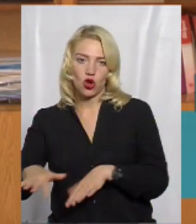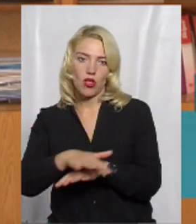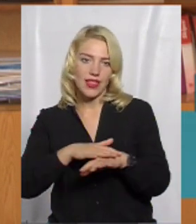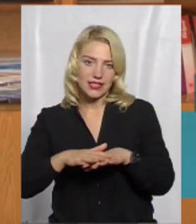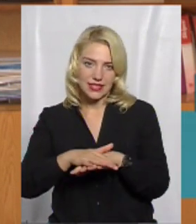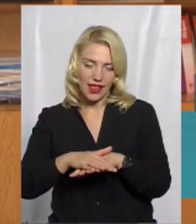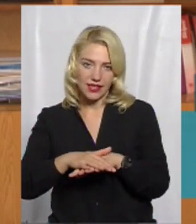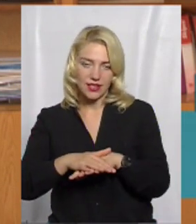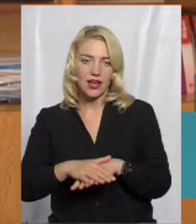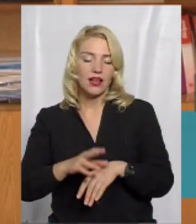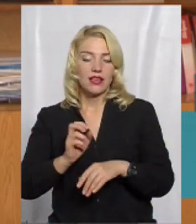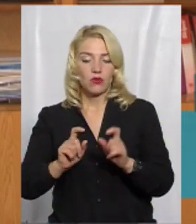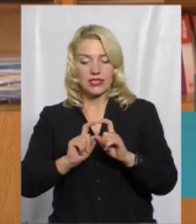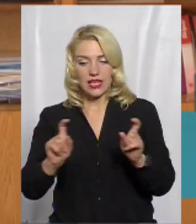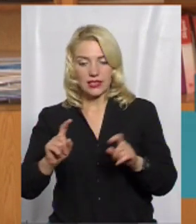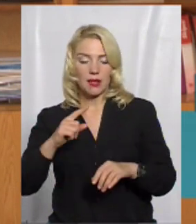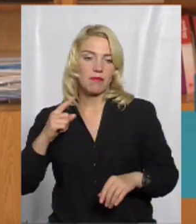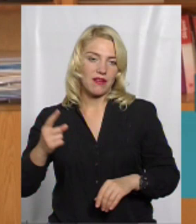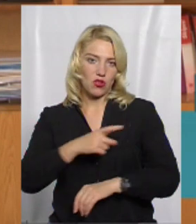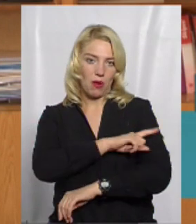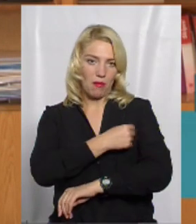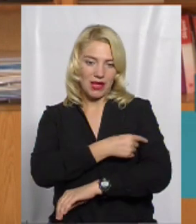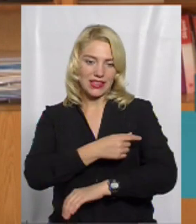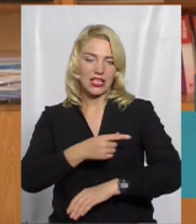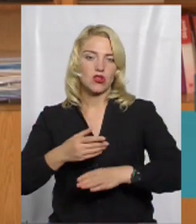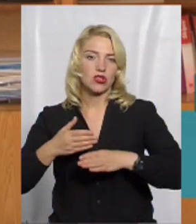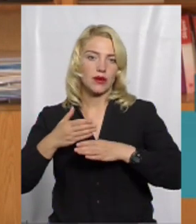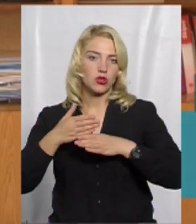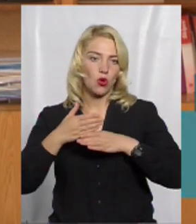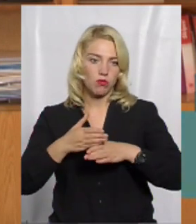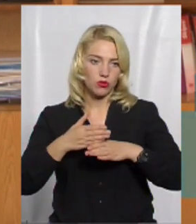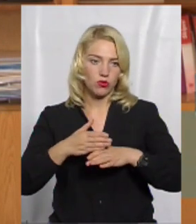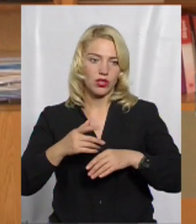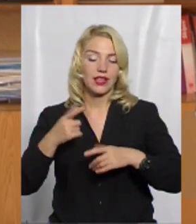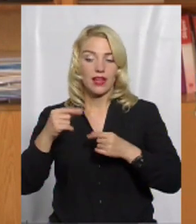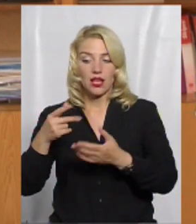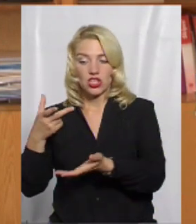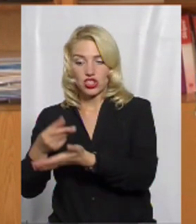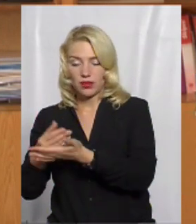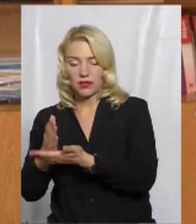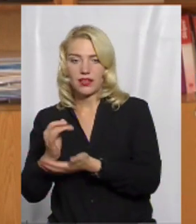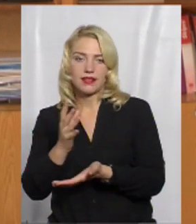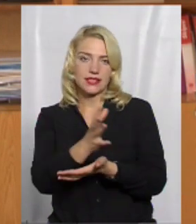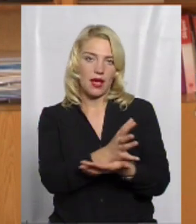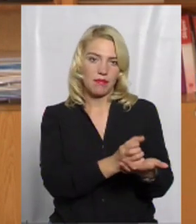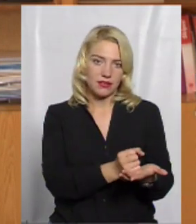Як в закладах первинної медико-санітарної допомоги, де ці проводяться щеплення, так і є певний запас,